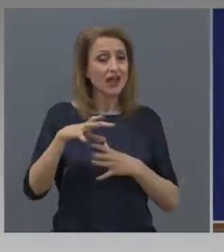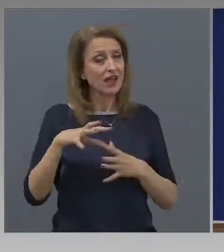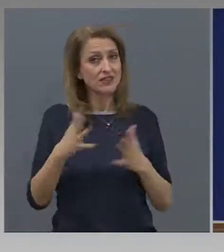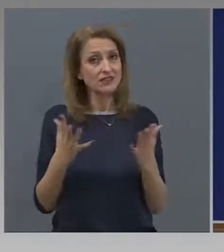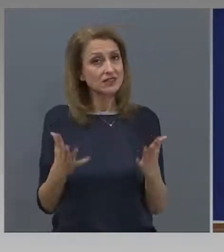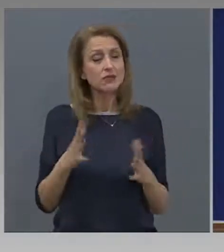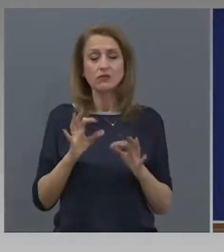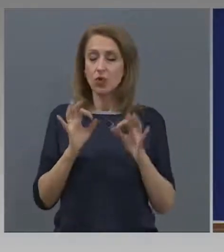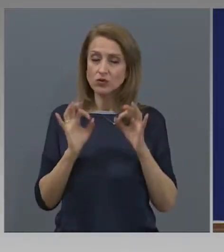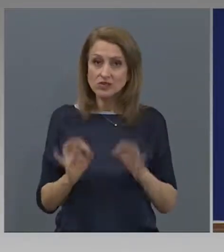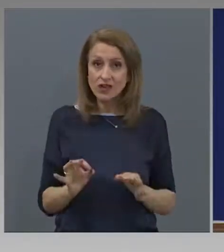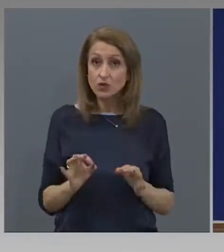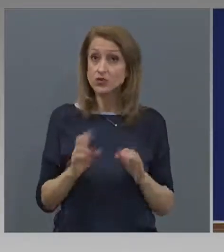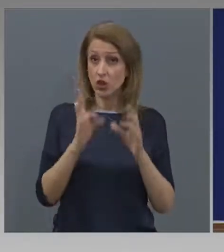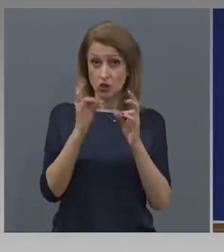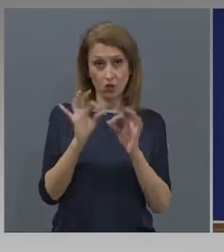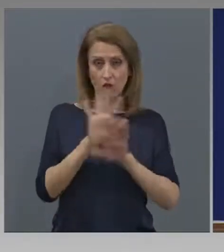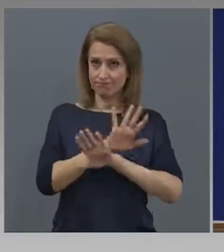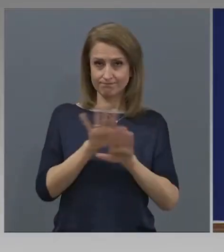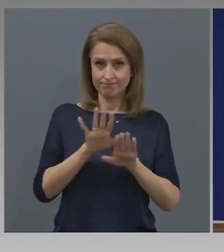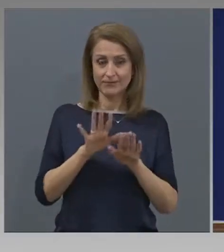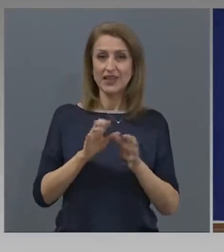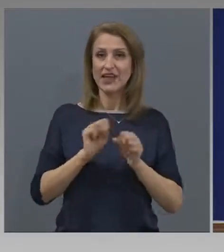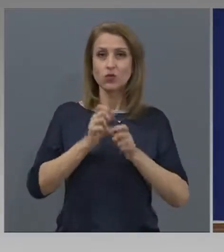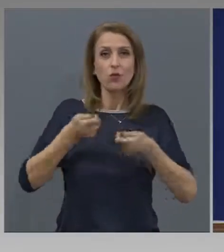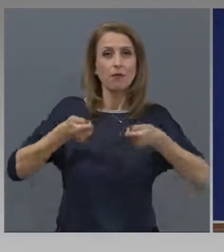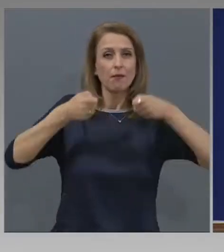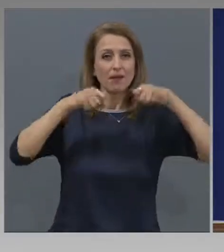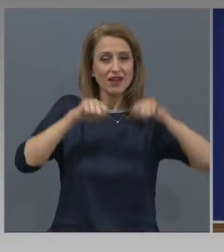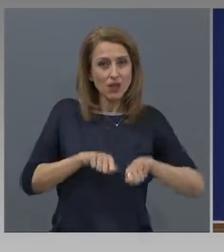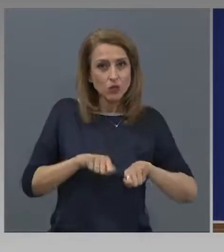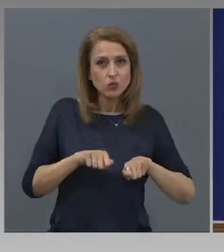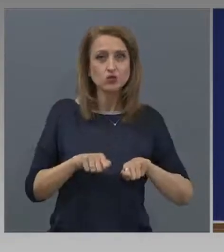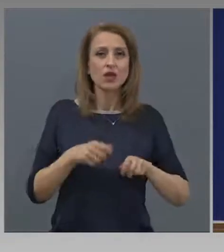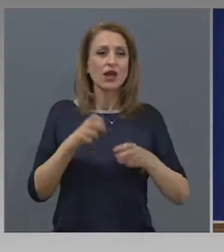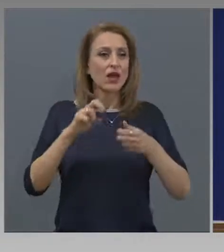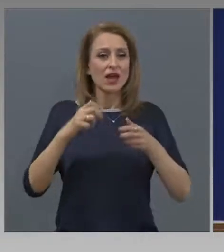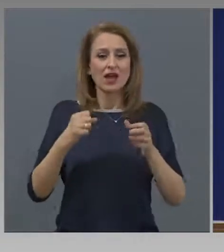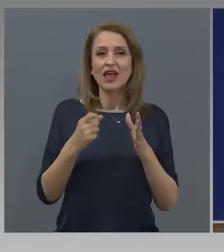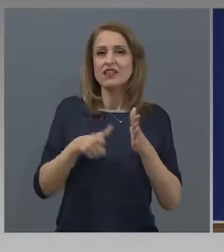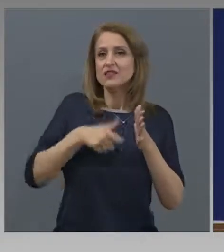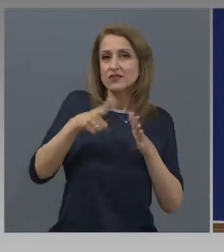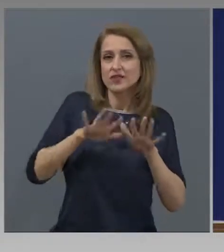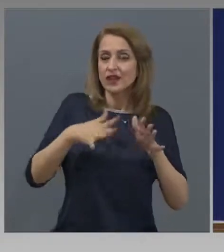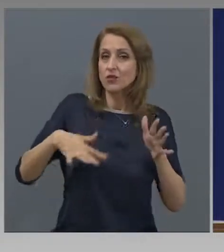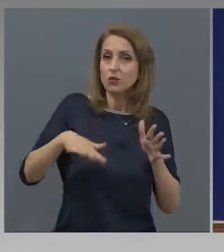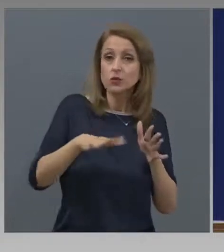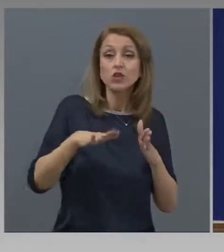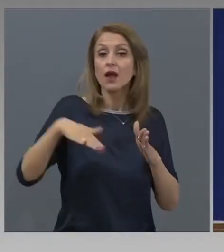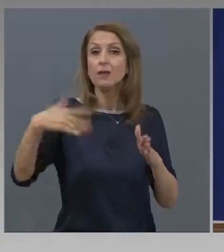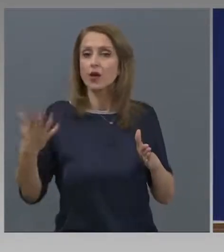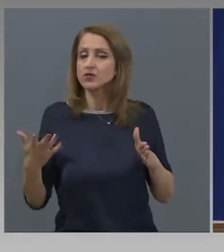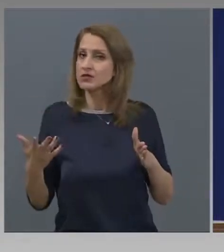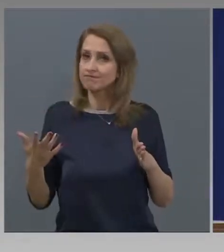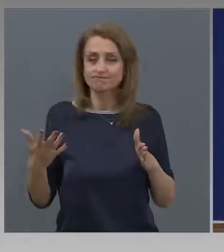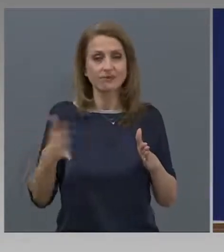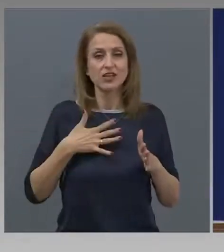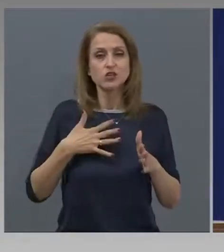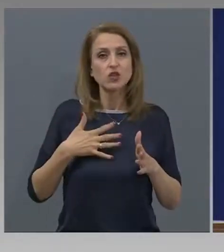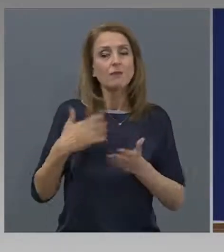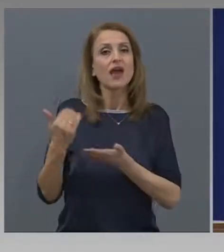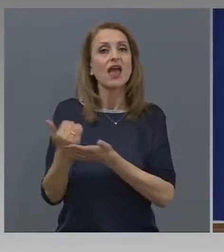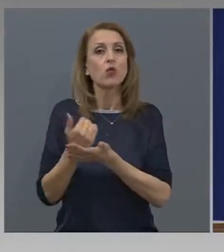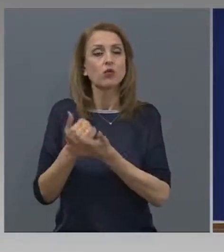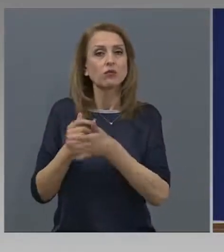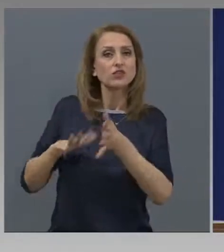сериозна, но след като приключи здравната криза, економическата криза също ще създаде определени възможности.